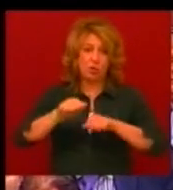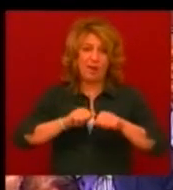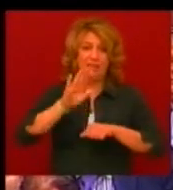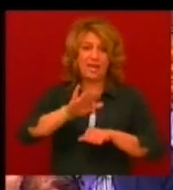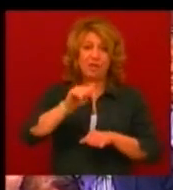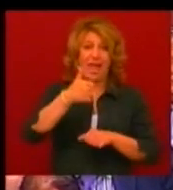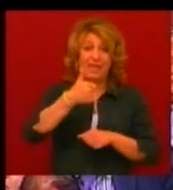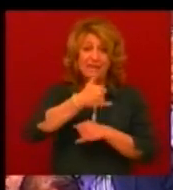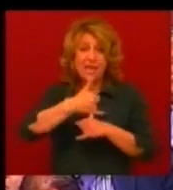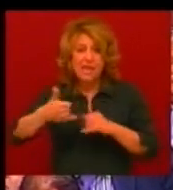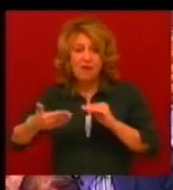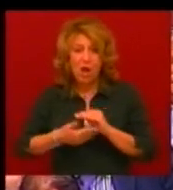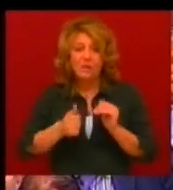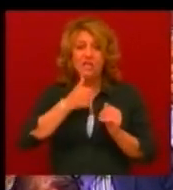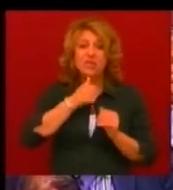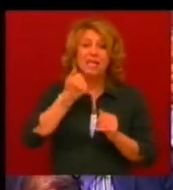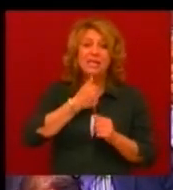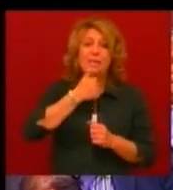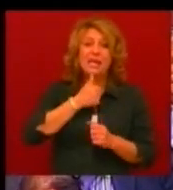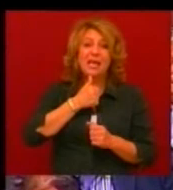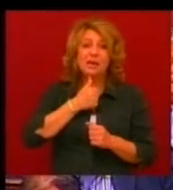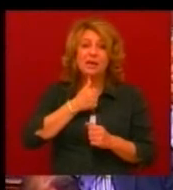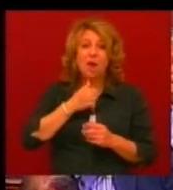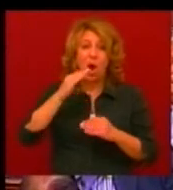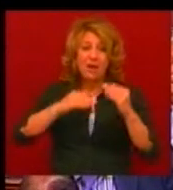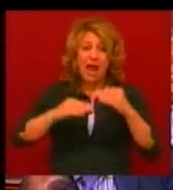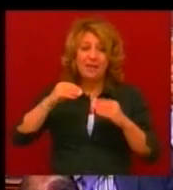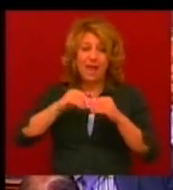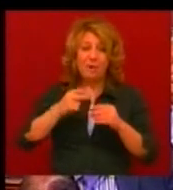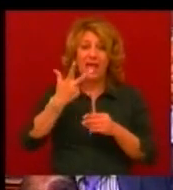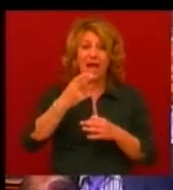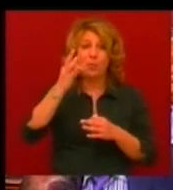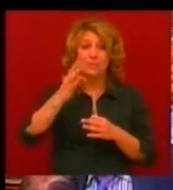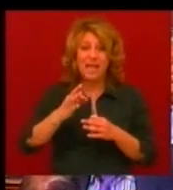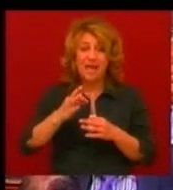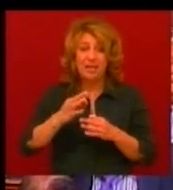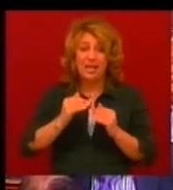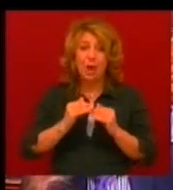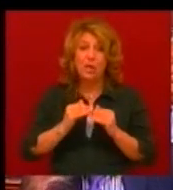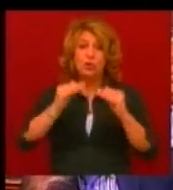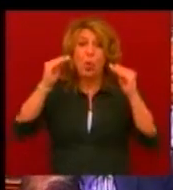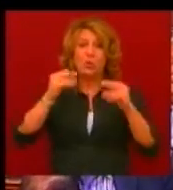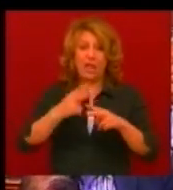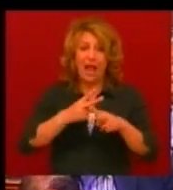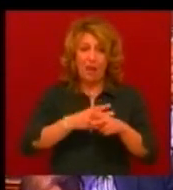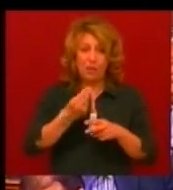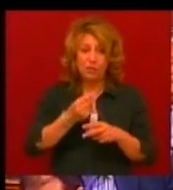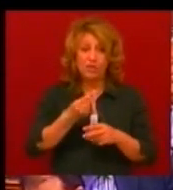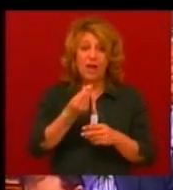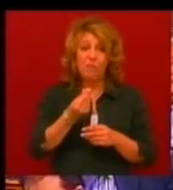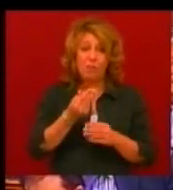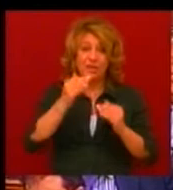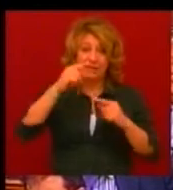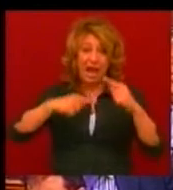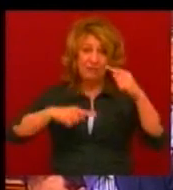egy éve alatt a GDP arányában három százalékponttal nőtt az államadóság, a forint árfolyama